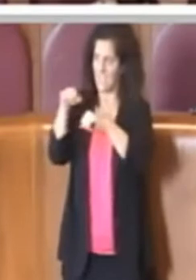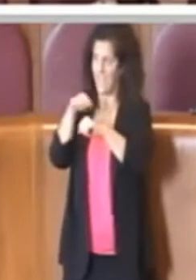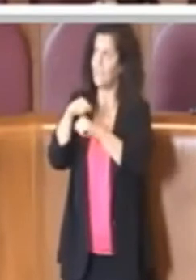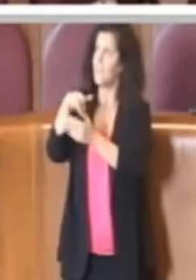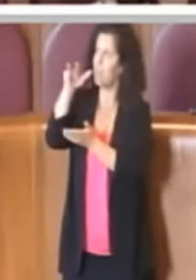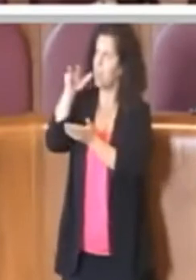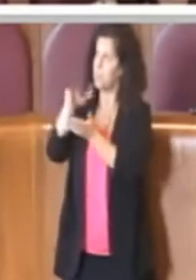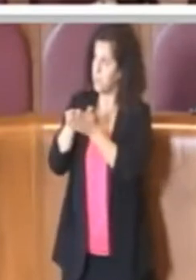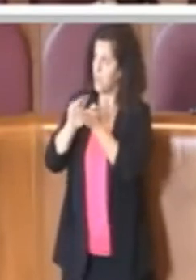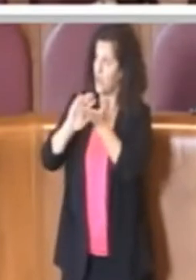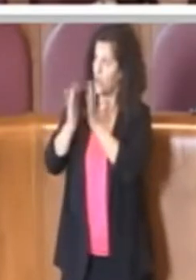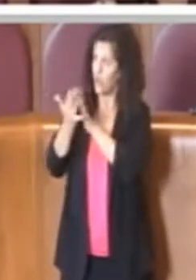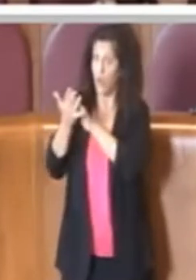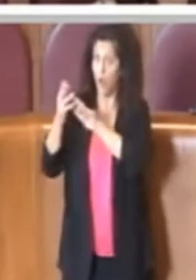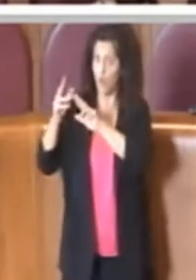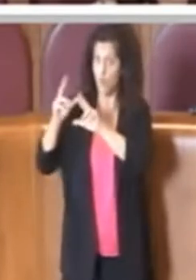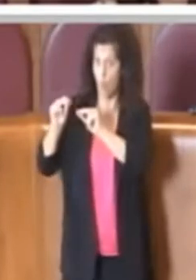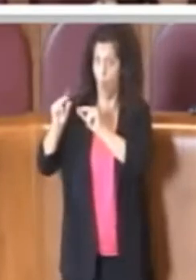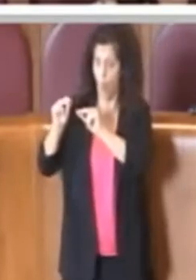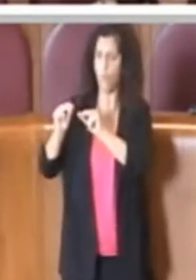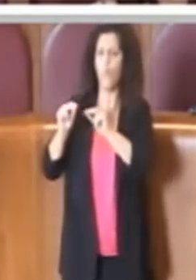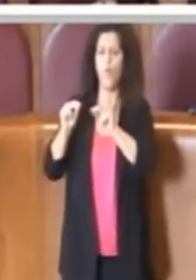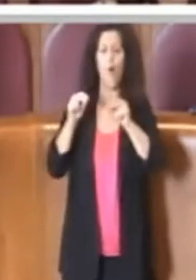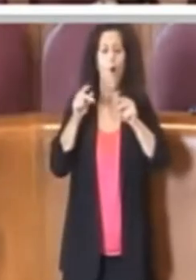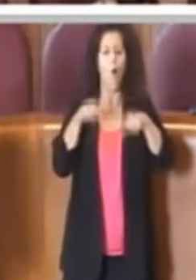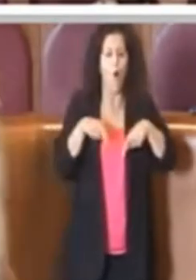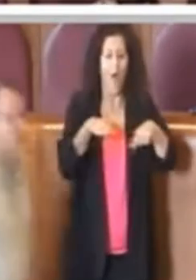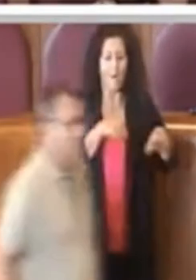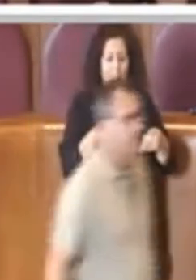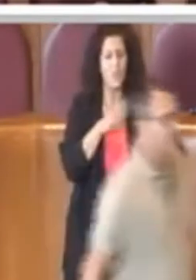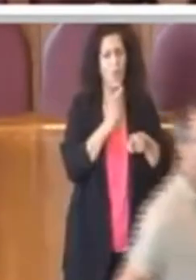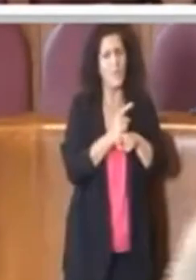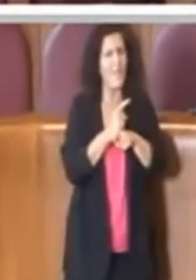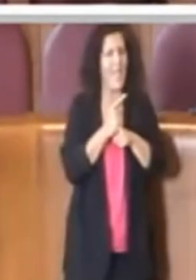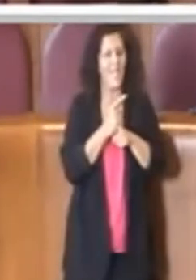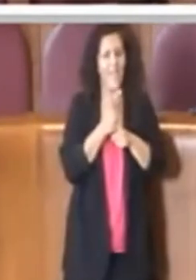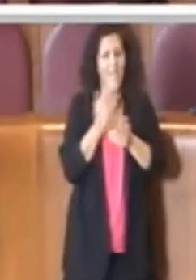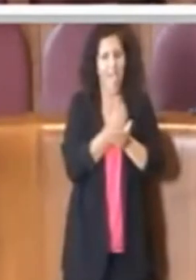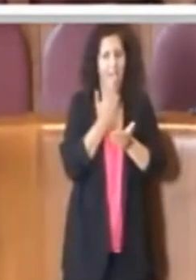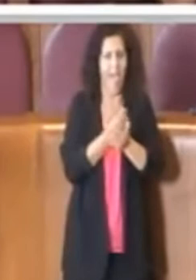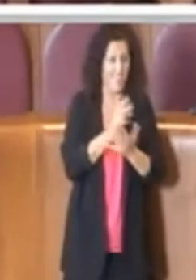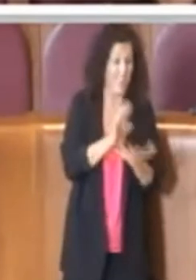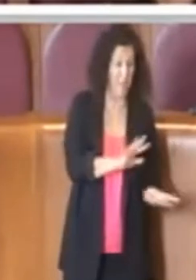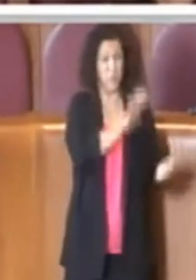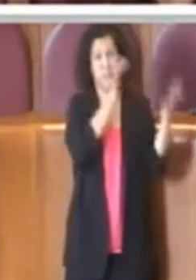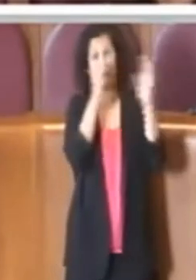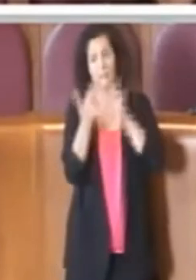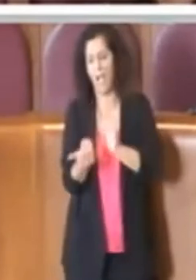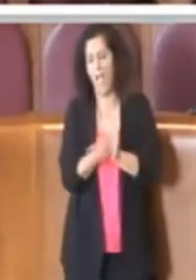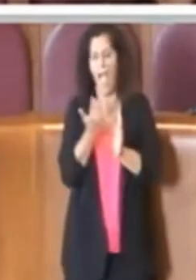la modifica dei propri provvedimenti che è un'attività che spesso coinvolge